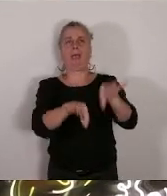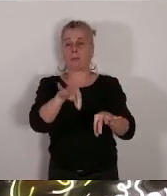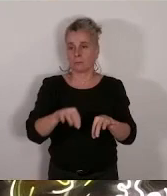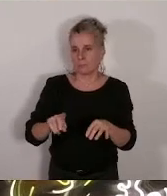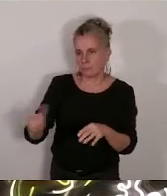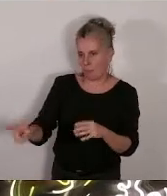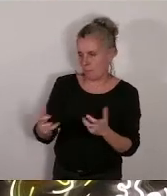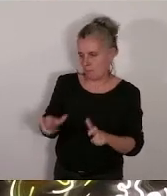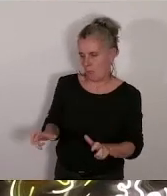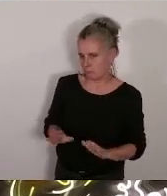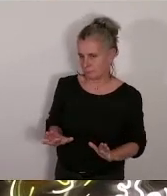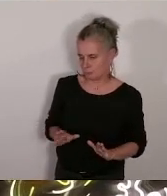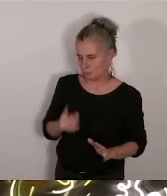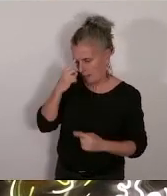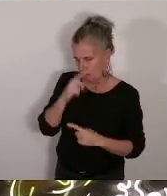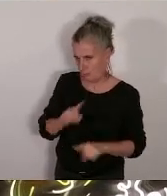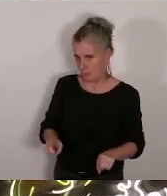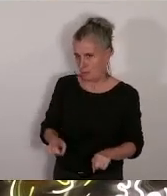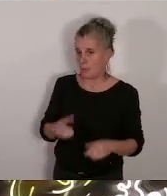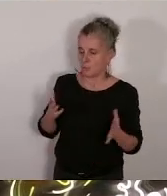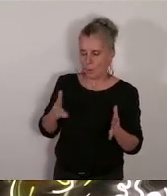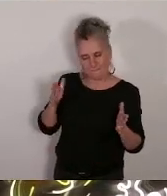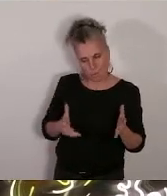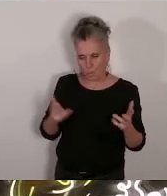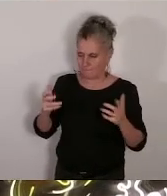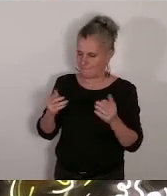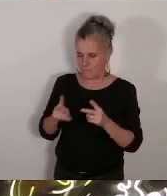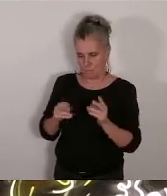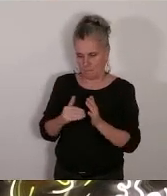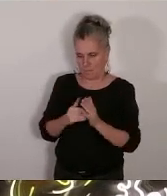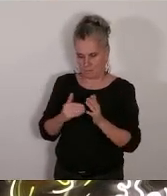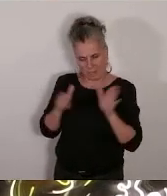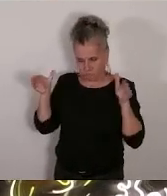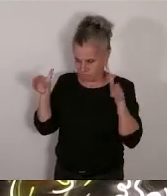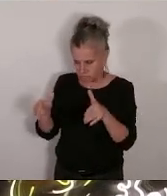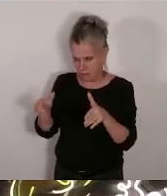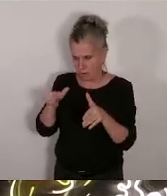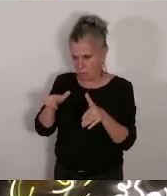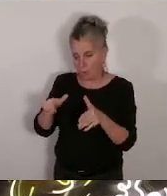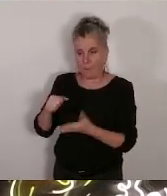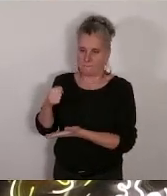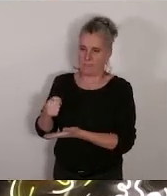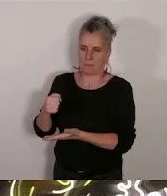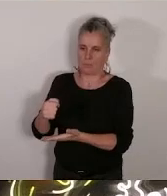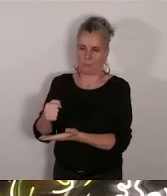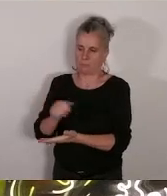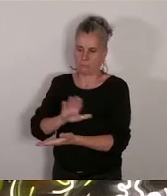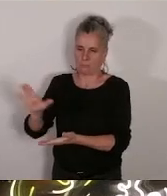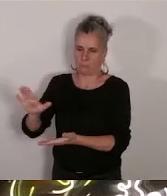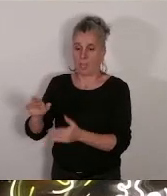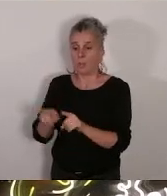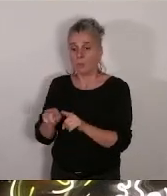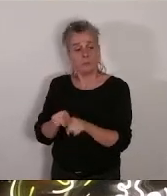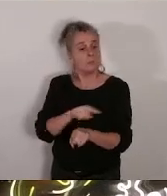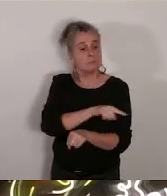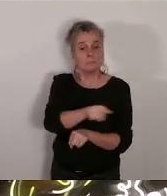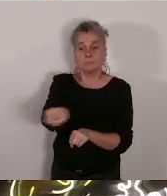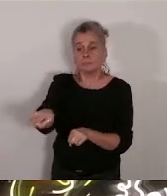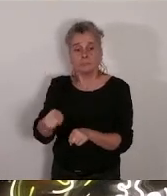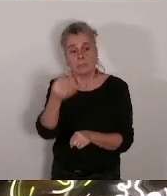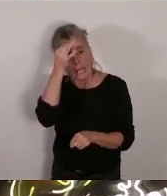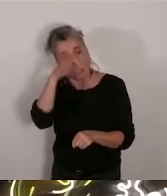de concentrer les moyens de la ville sur la mise en valeur de notre patrimoine historique et sur la valorisation de créations